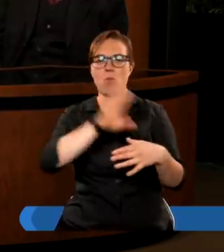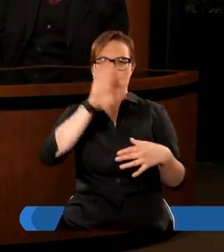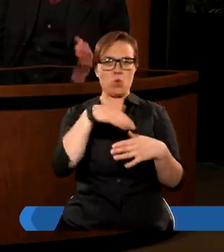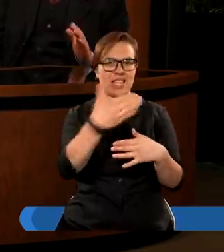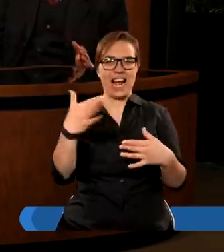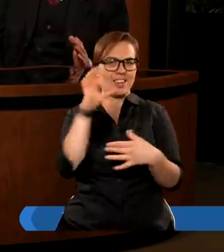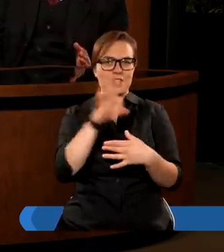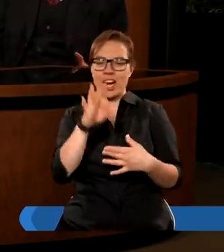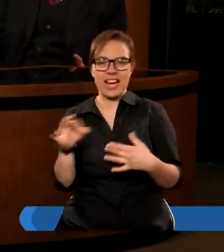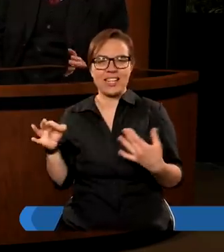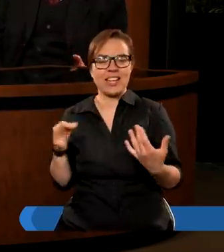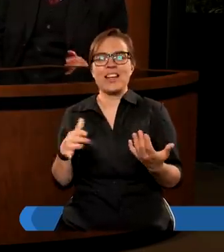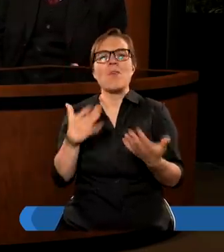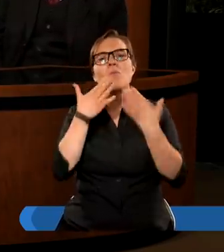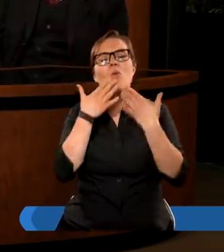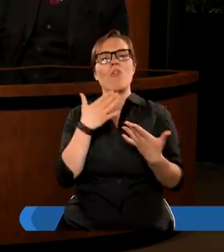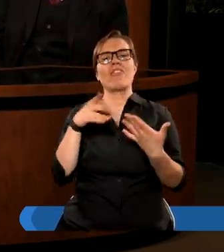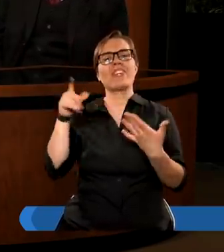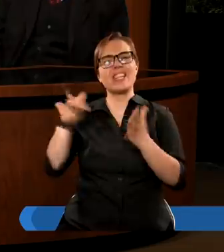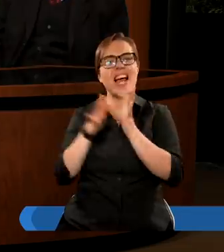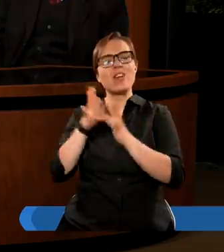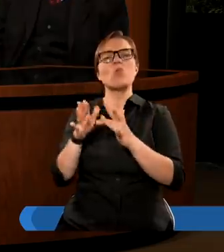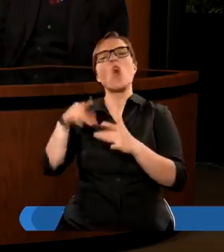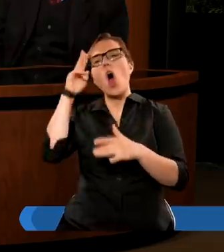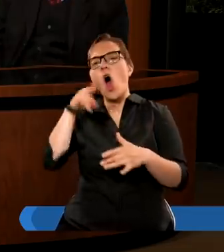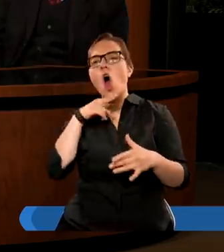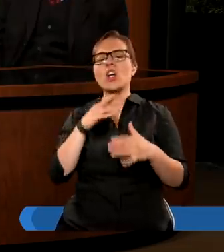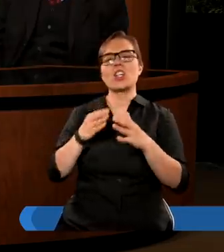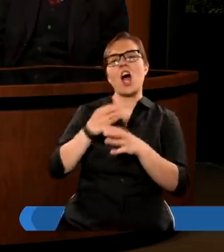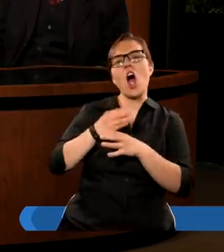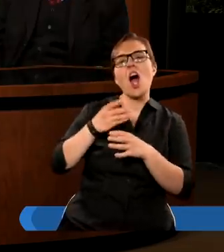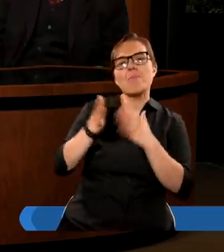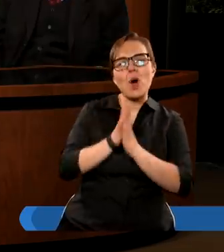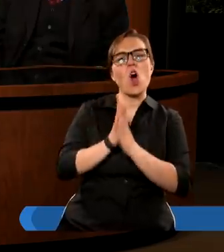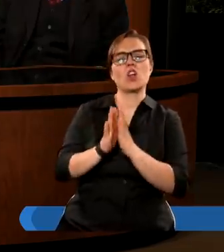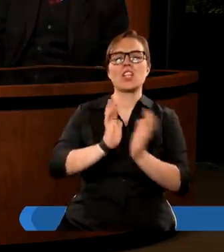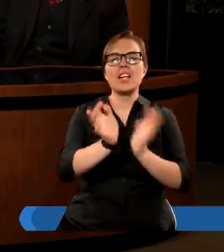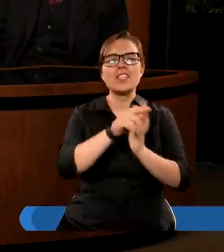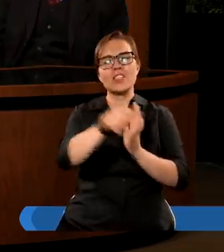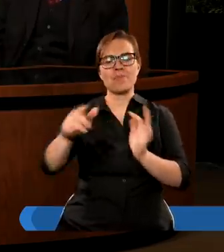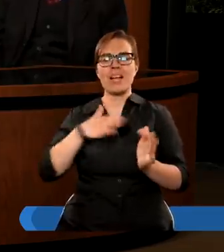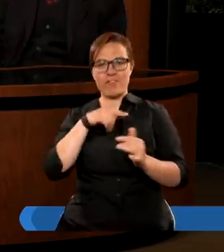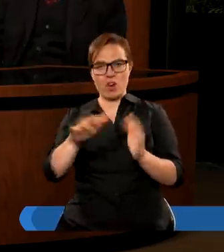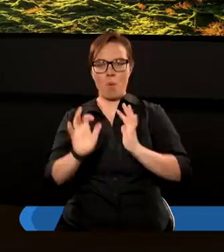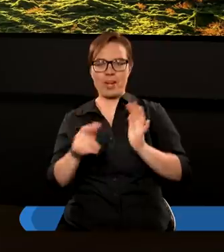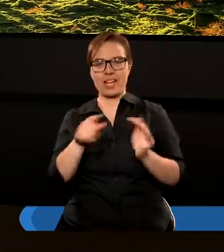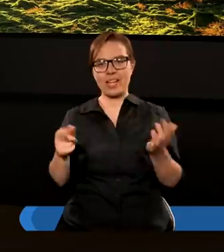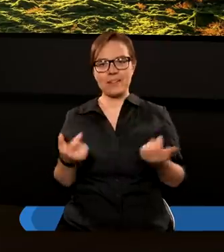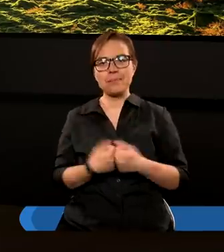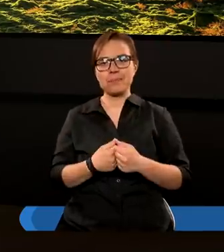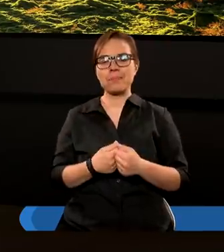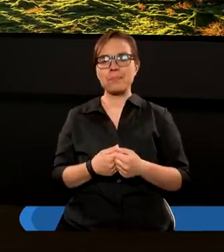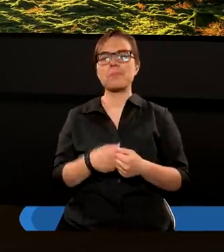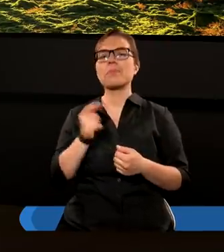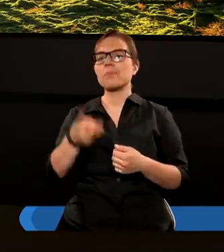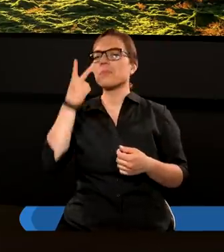nawet Pan Jezus mówi, ojcze, powstrzymaj rękę każącą swoją. Niech się nic złego nie dzieje jeszcze. I myślimy